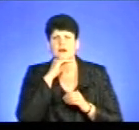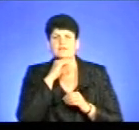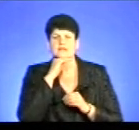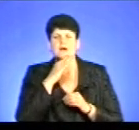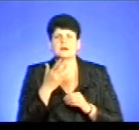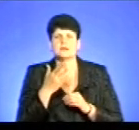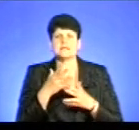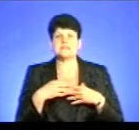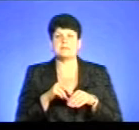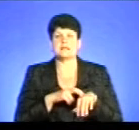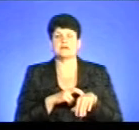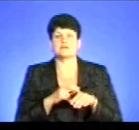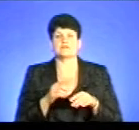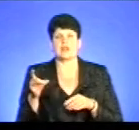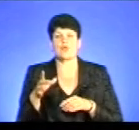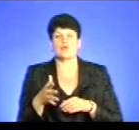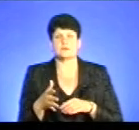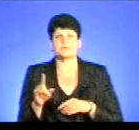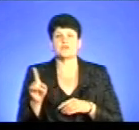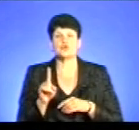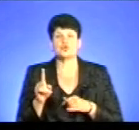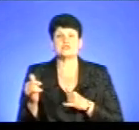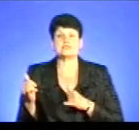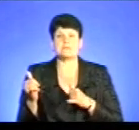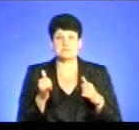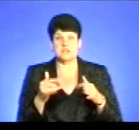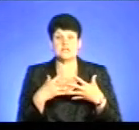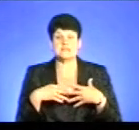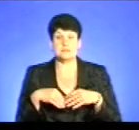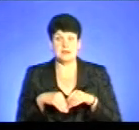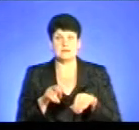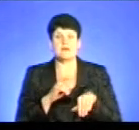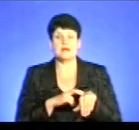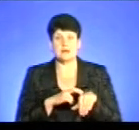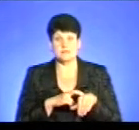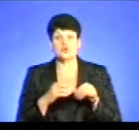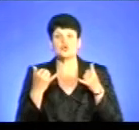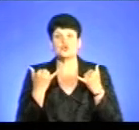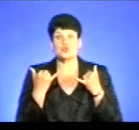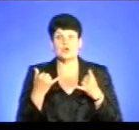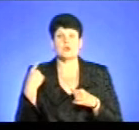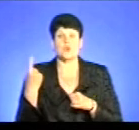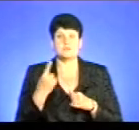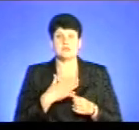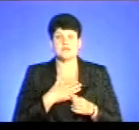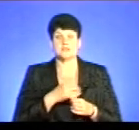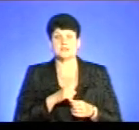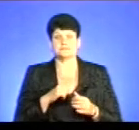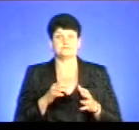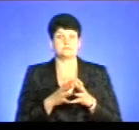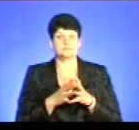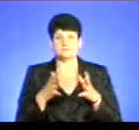лікарів в регіоні? Щодо забезпеченості сімейними лікарями, сьогодні область наша найбільш